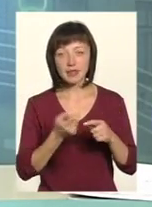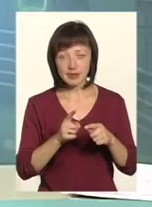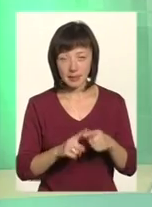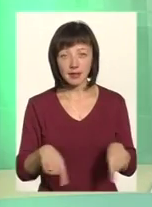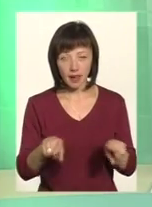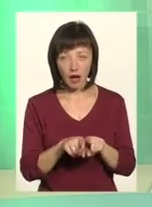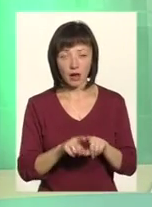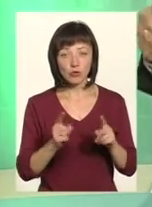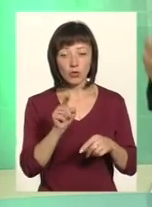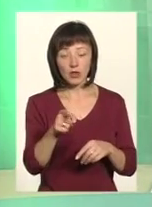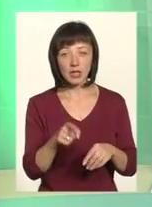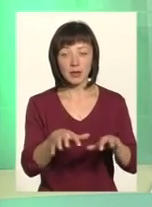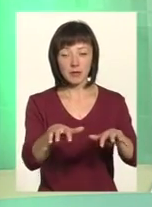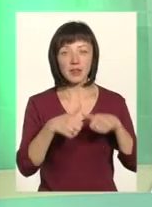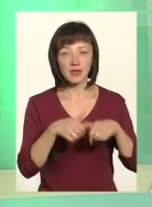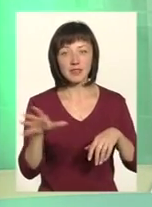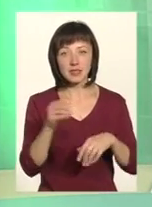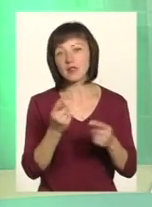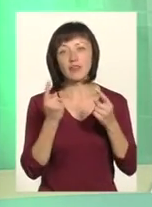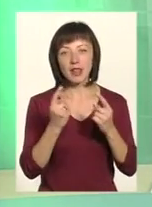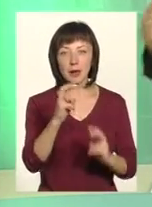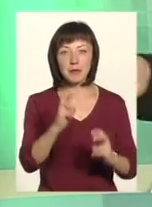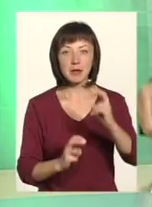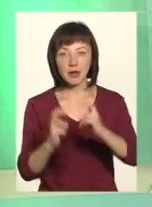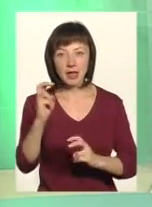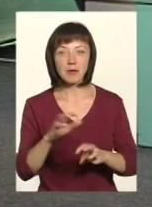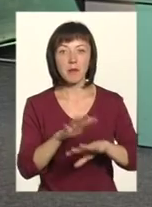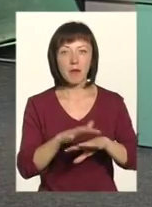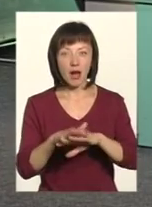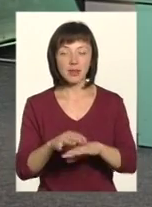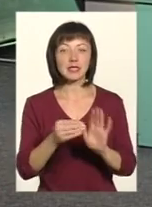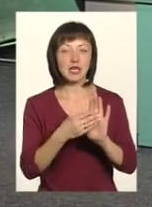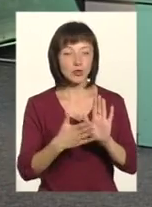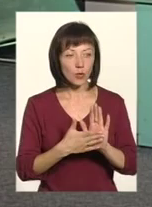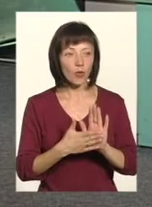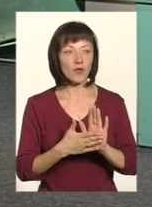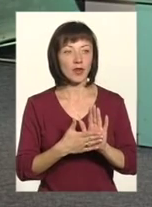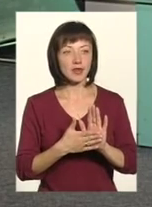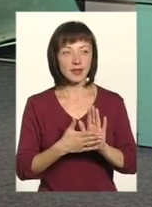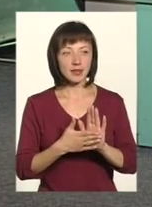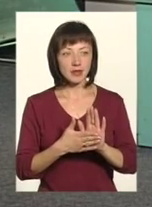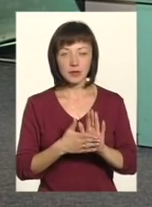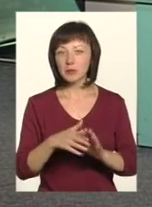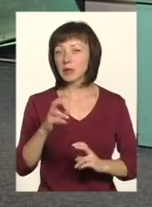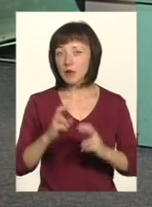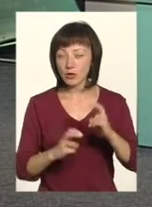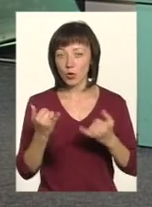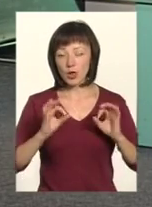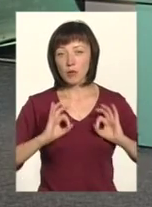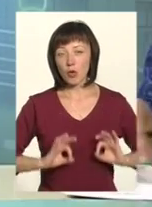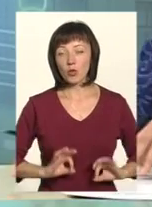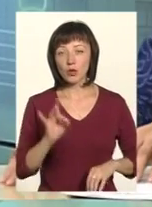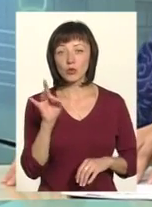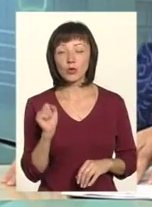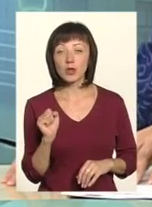Чому? Тому що вони перефатили всі великі, крупні підприємства. Вони там зареєстровані. Банки, підприємства. Сьогодні прокуратура... Ми ще